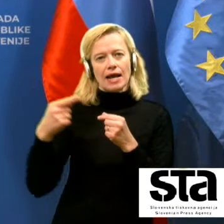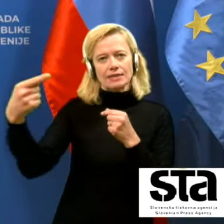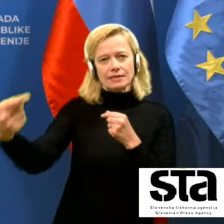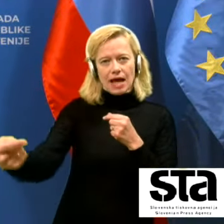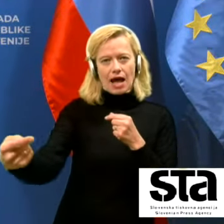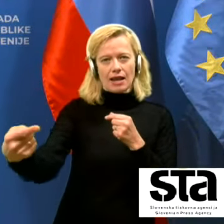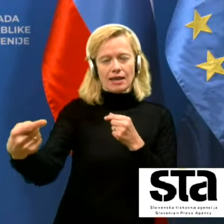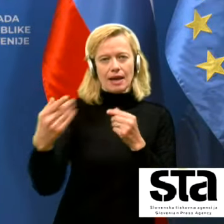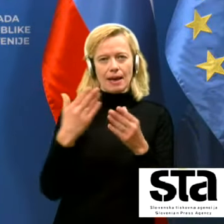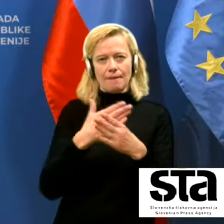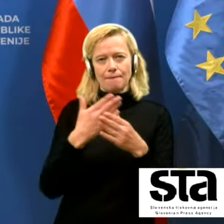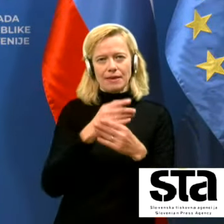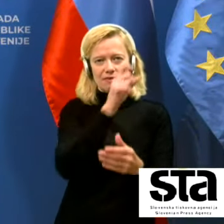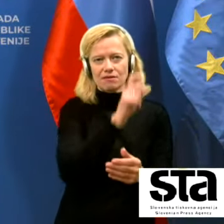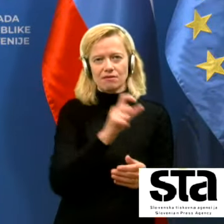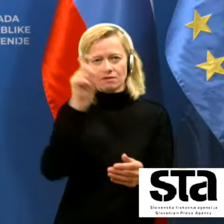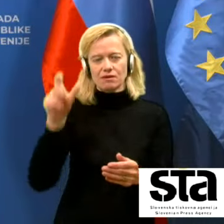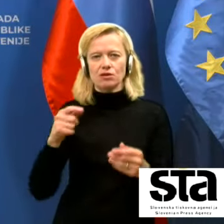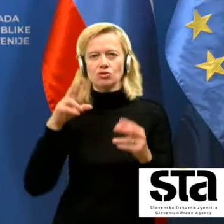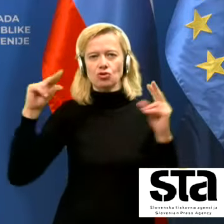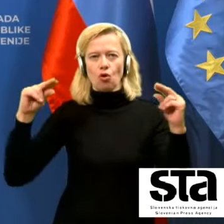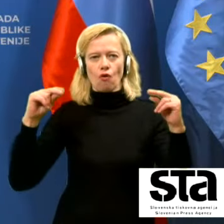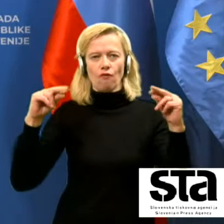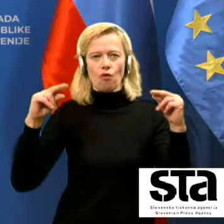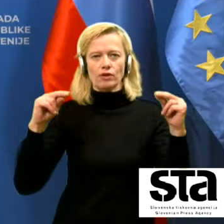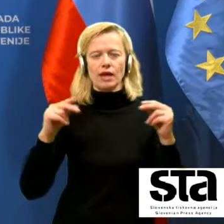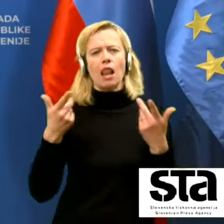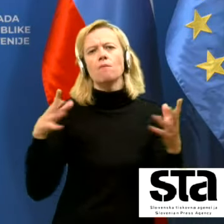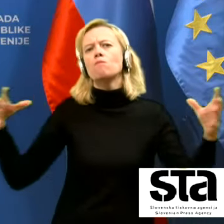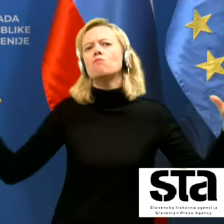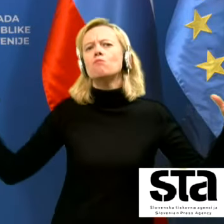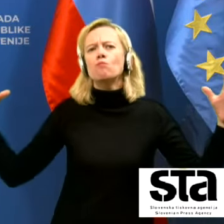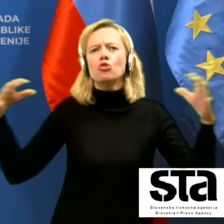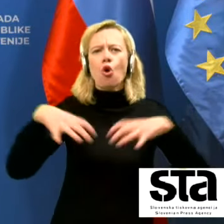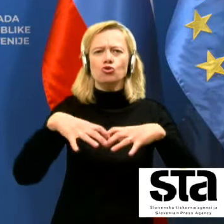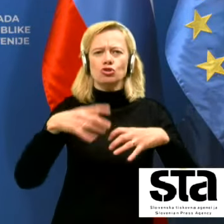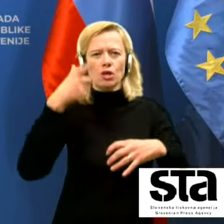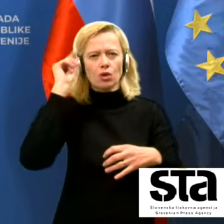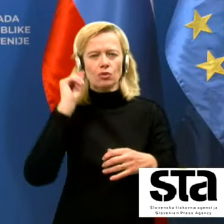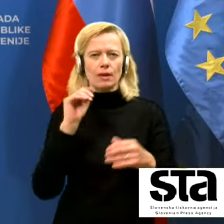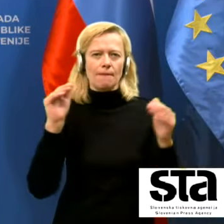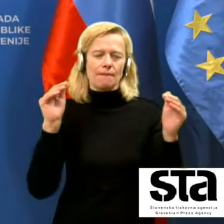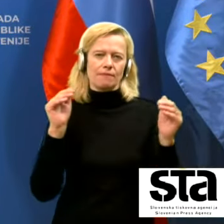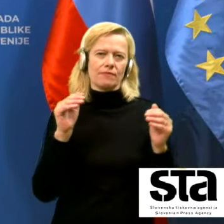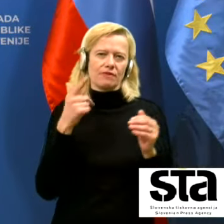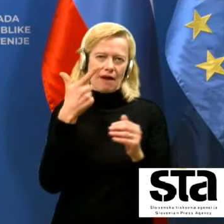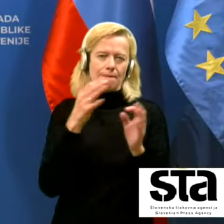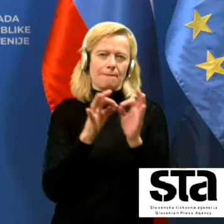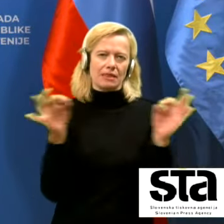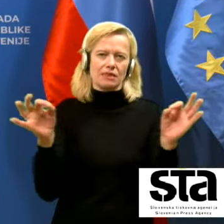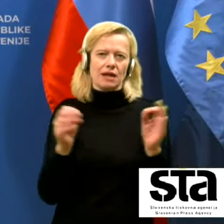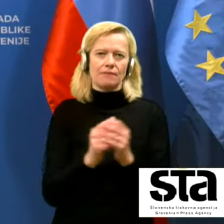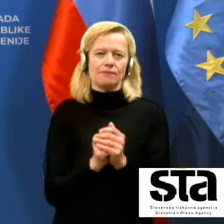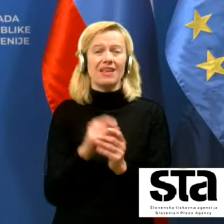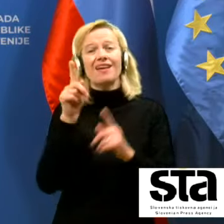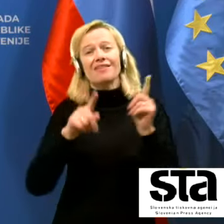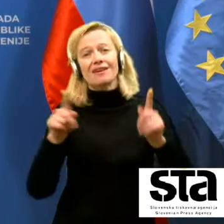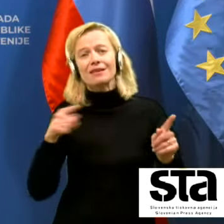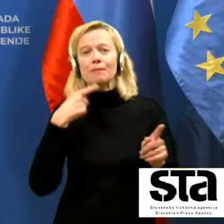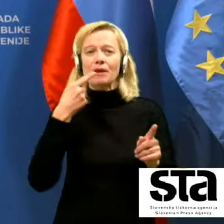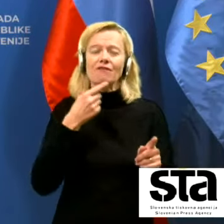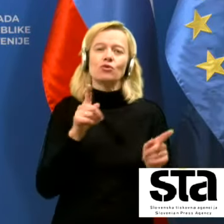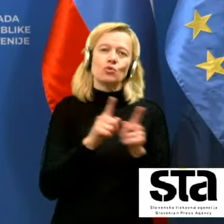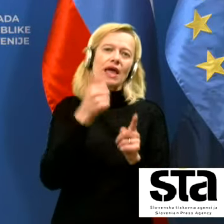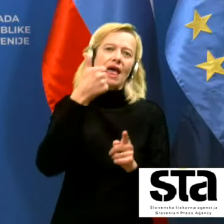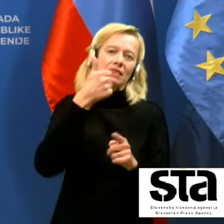sogovornikom ali v množici ljudi manj kot dva metra. Nekatere smernice govorijo o metru in pol, ampak mislim,